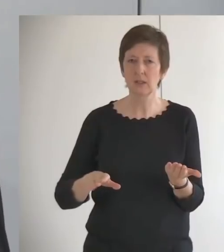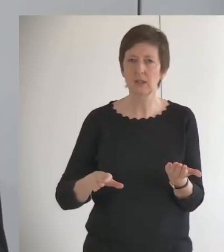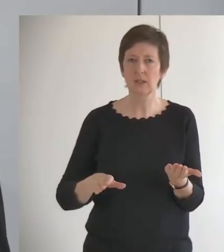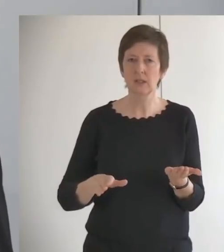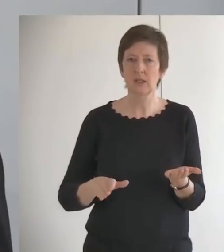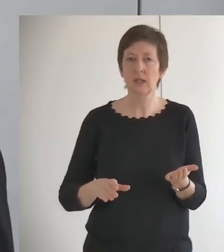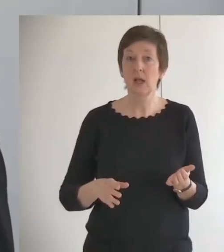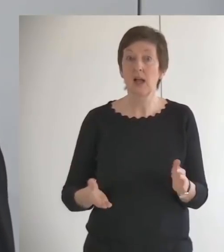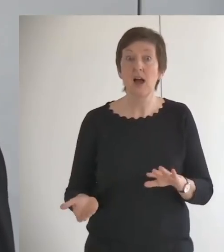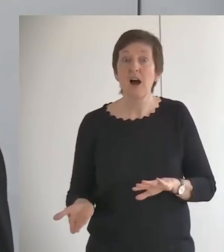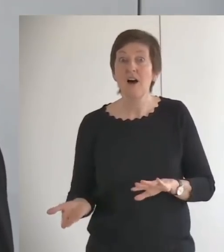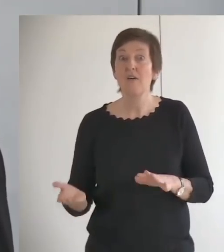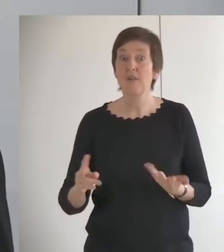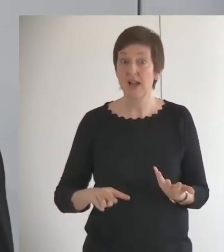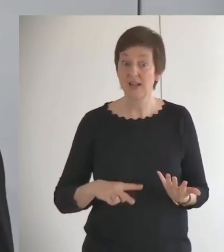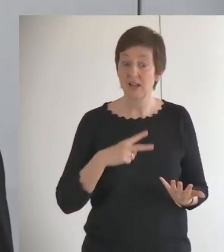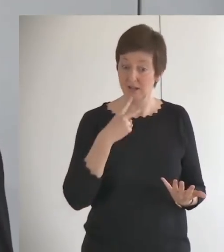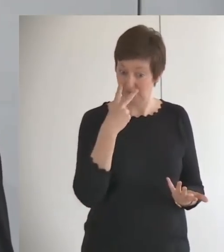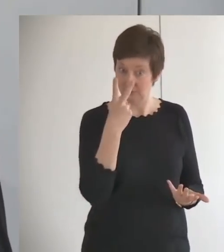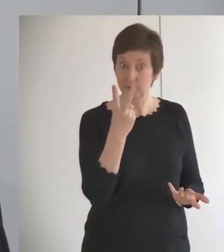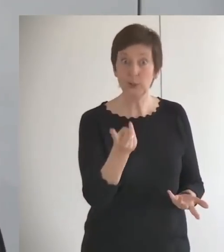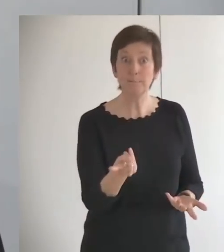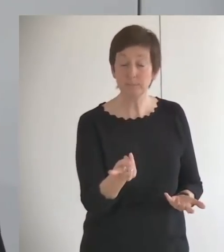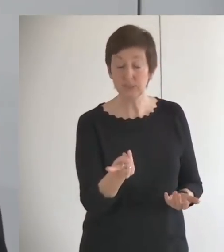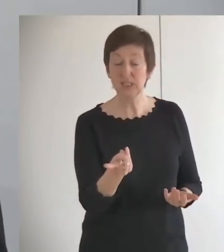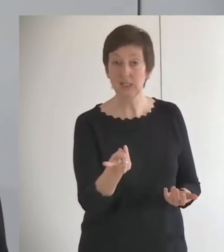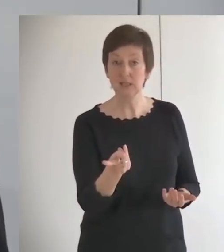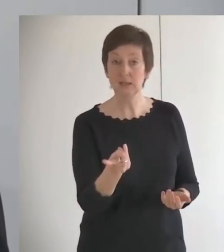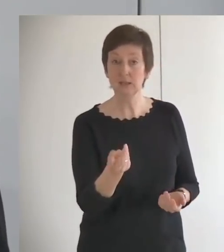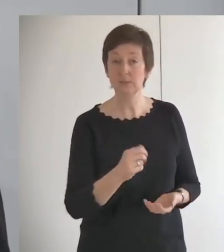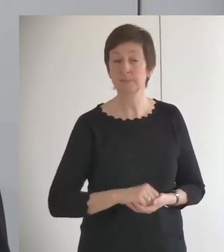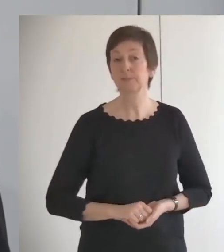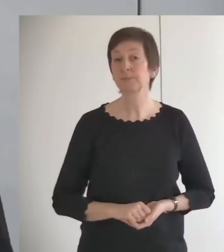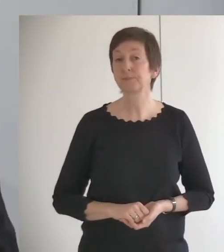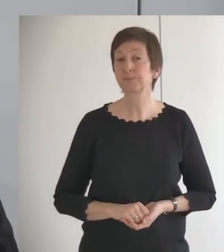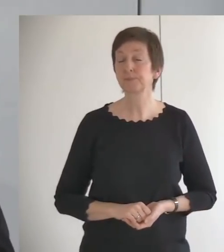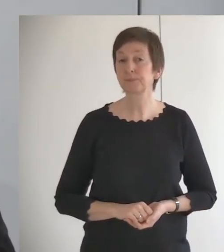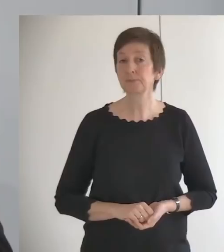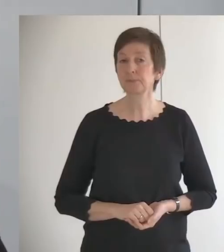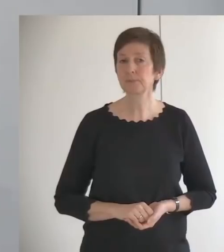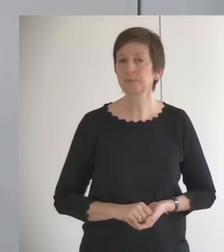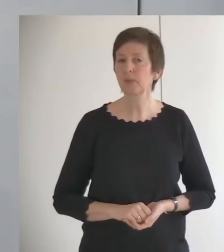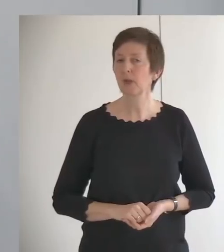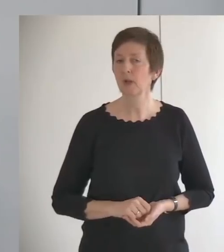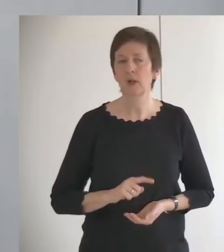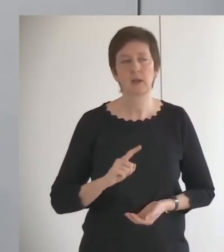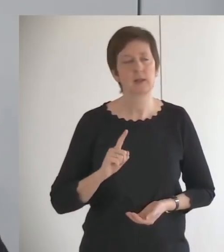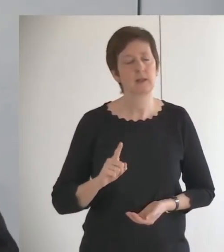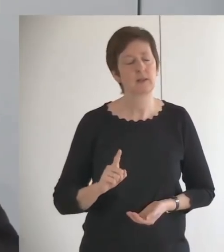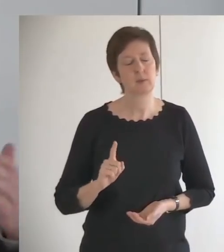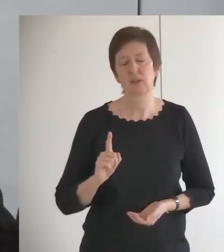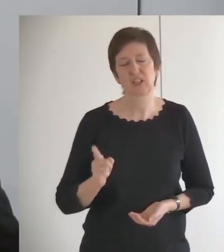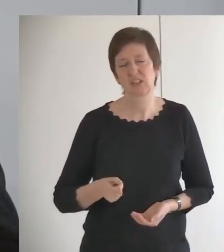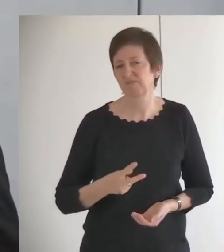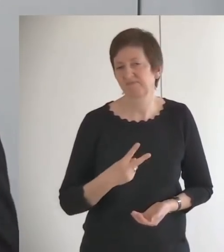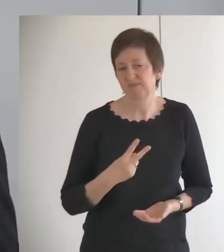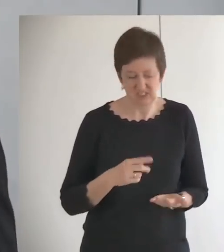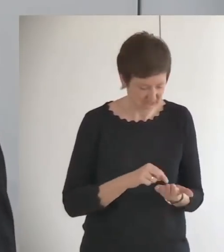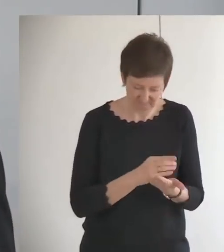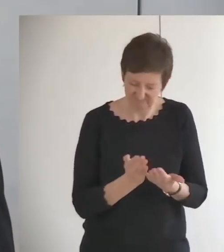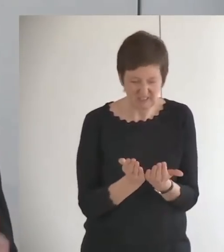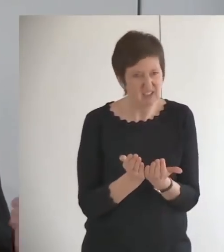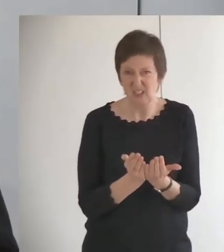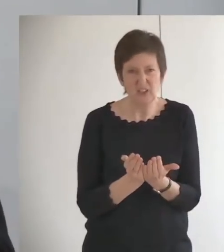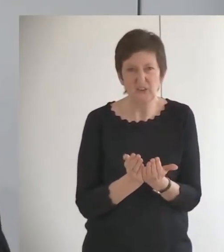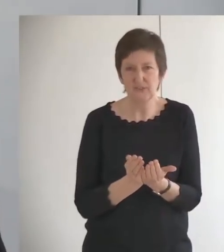Blickrichtung auf das, was er hat. Das verändert der große Gott. Es geht da nicht daraus hervor, dass er nachher im